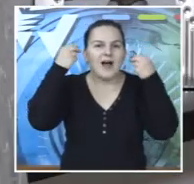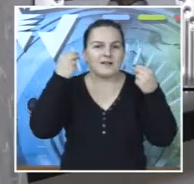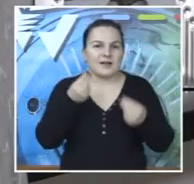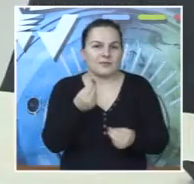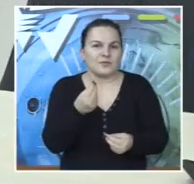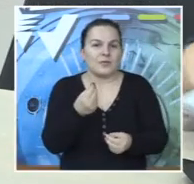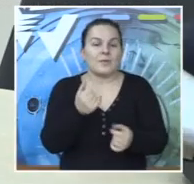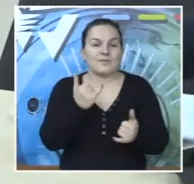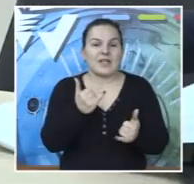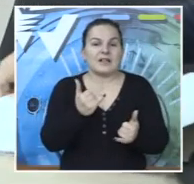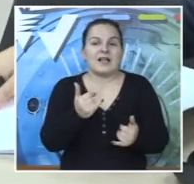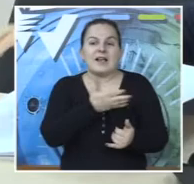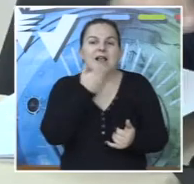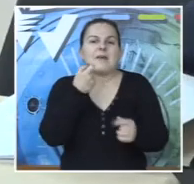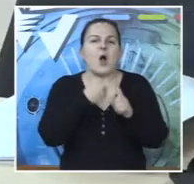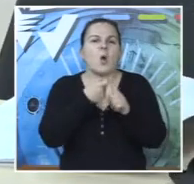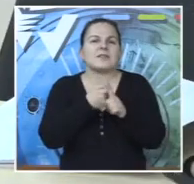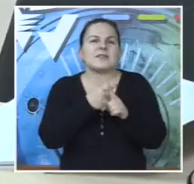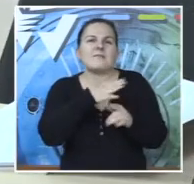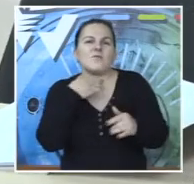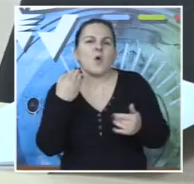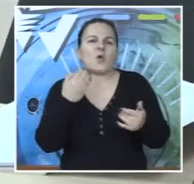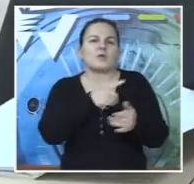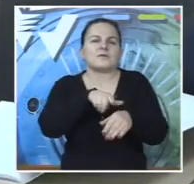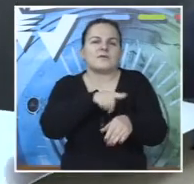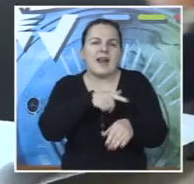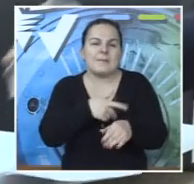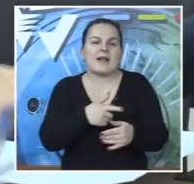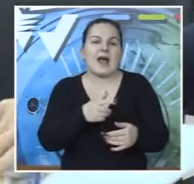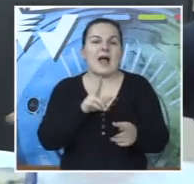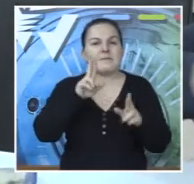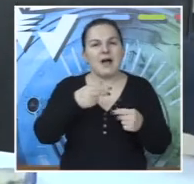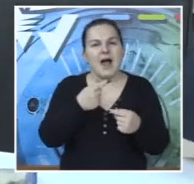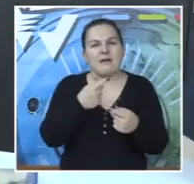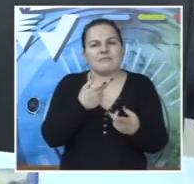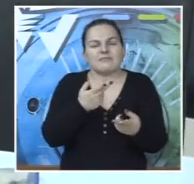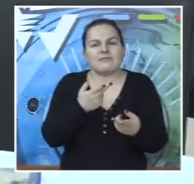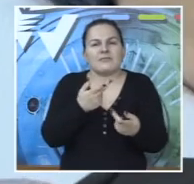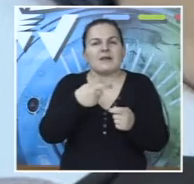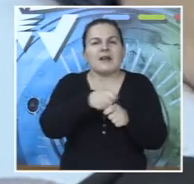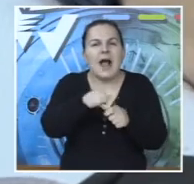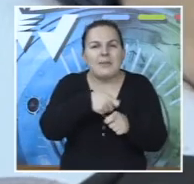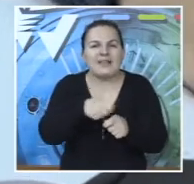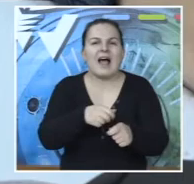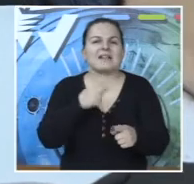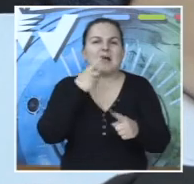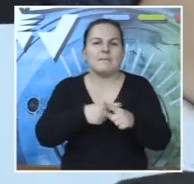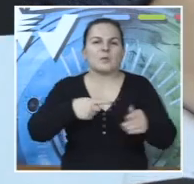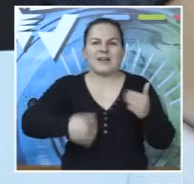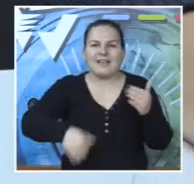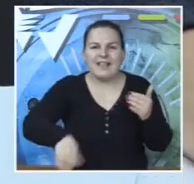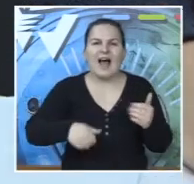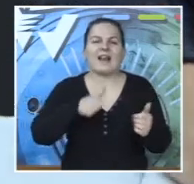obrazovanju. Za razliku od većine vršnjaka, Kosta nema previše slobodnog vremena koja pored rehabilitacije koristi za